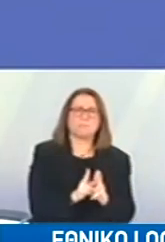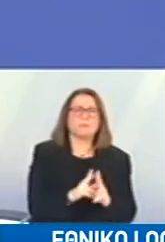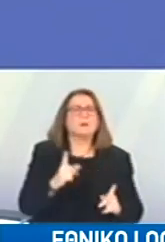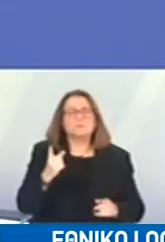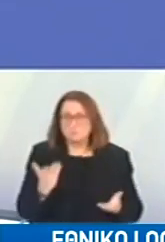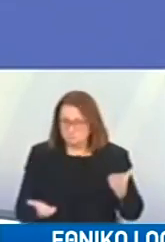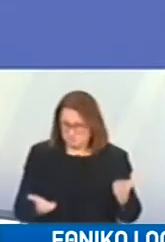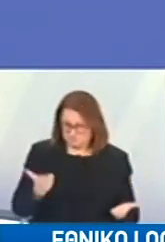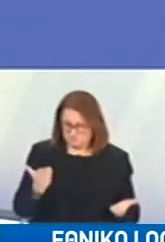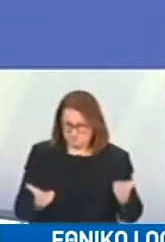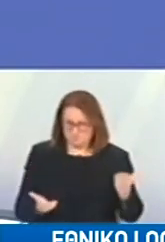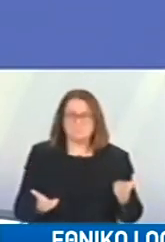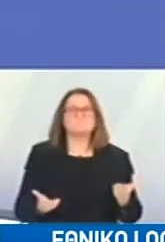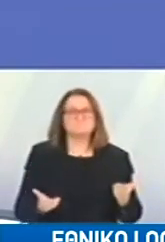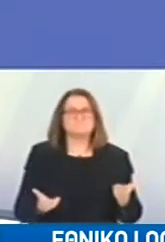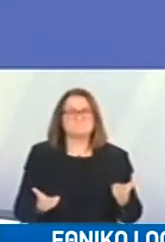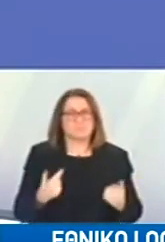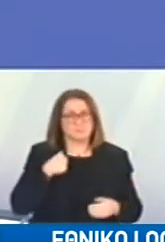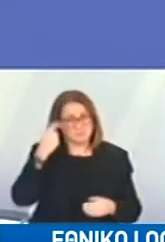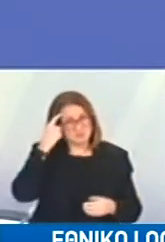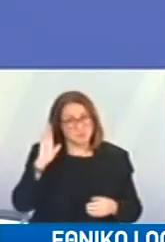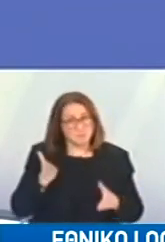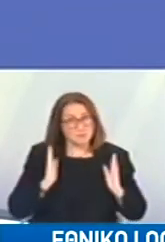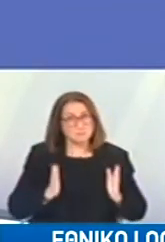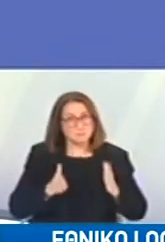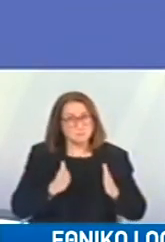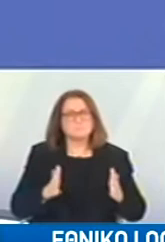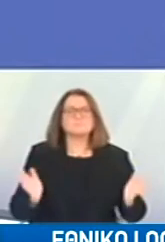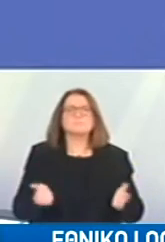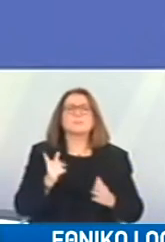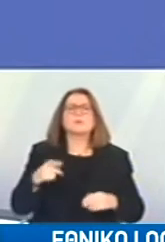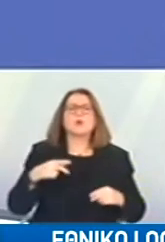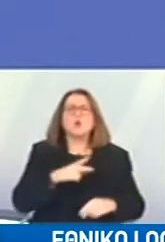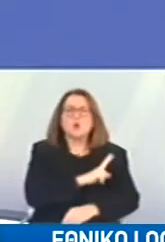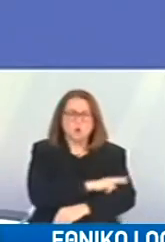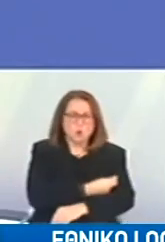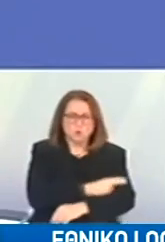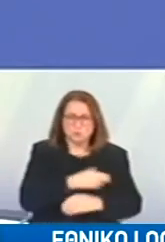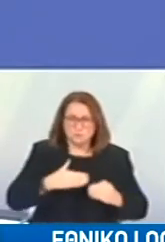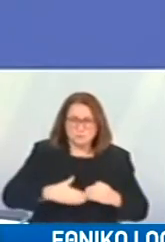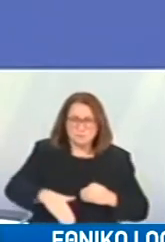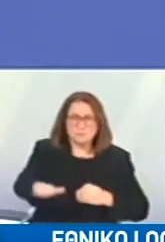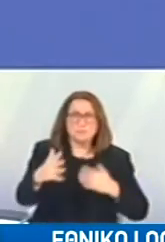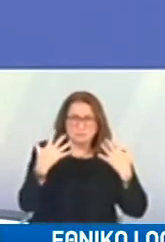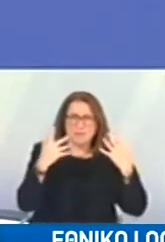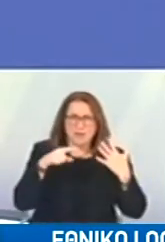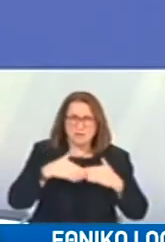θα έπρεπε να υποδεχθούμε στα νοσοκομεία μας μέσα στις επόμενες 10 μέρες παραπάνω από 1.000